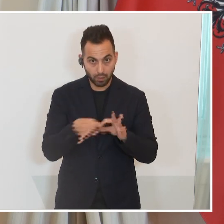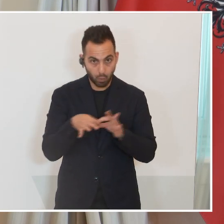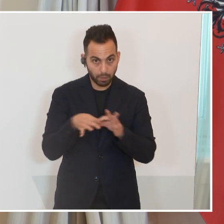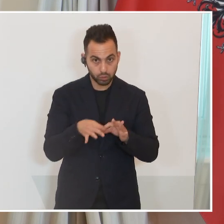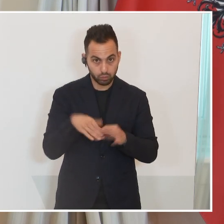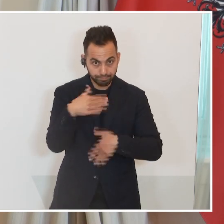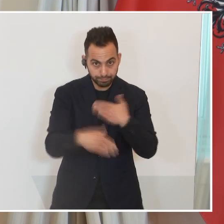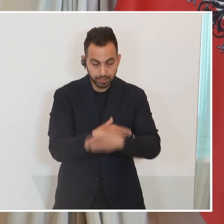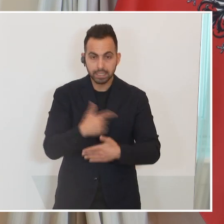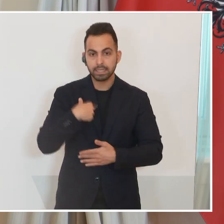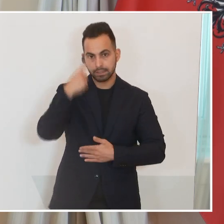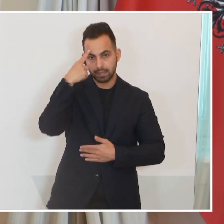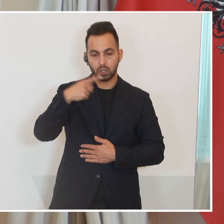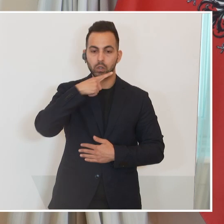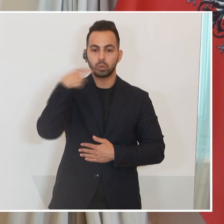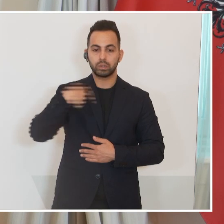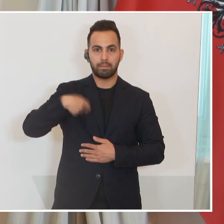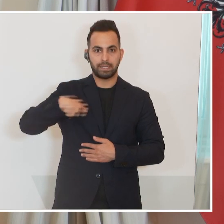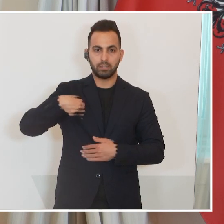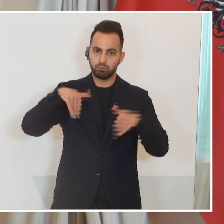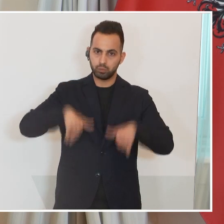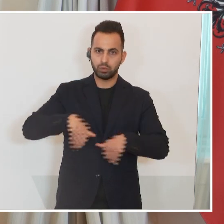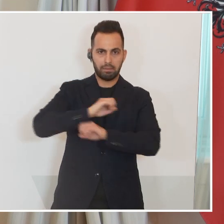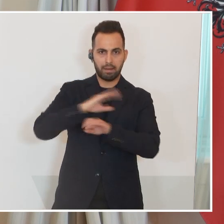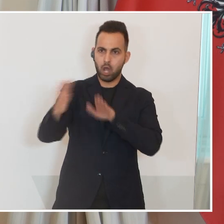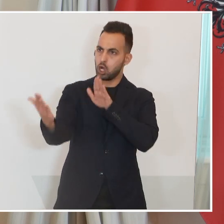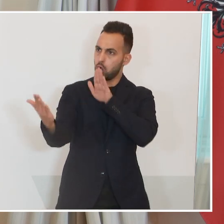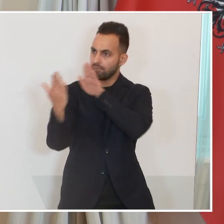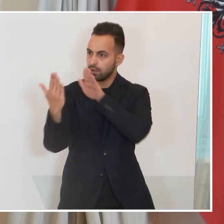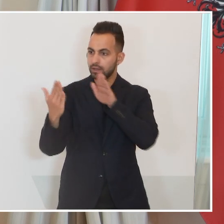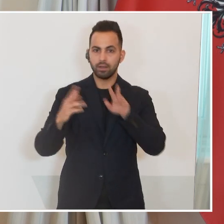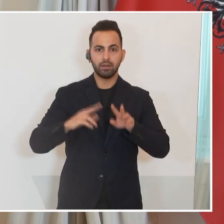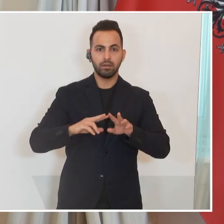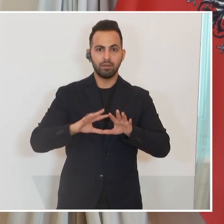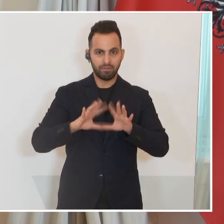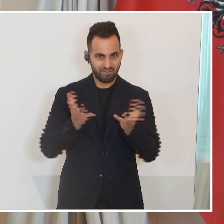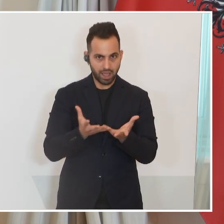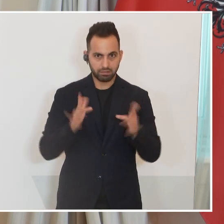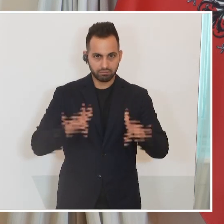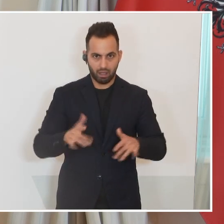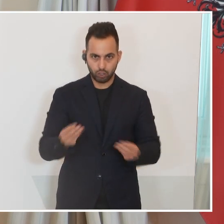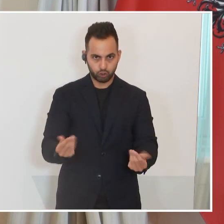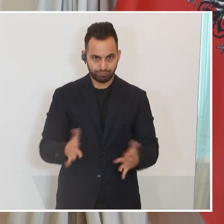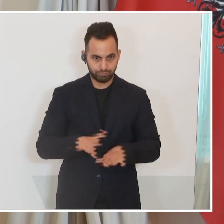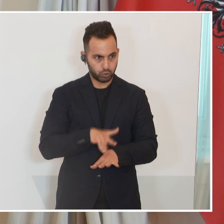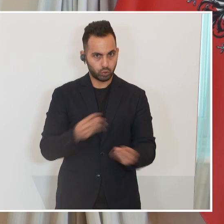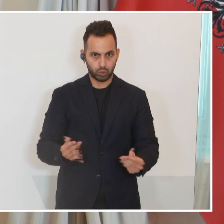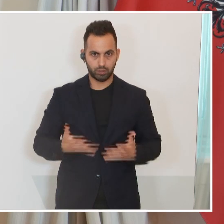und damit muss man den russischen Präsidenten konfrontieren, die Folgen des Konflikts in der Ukraine und die Frage der